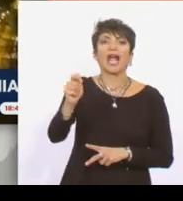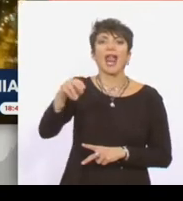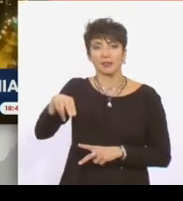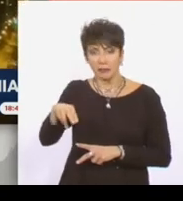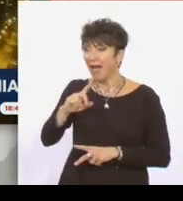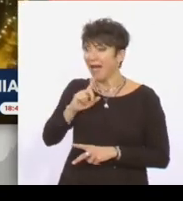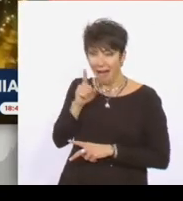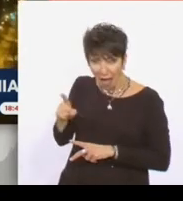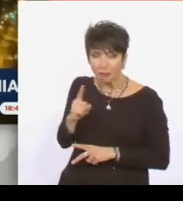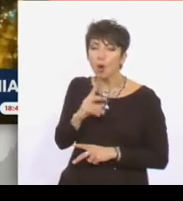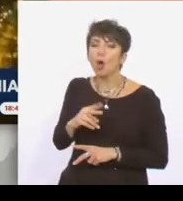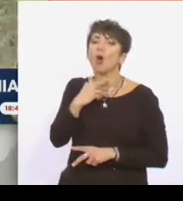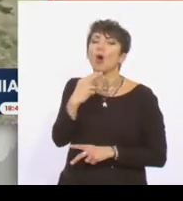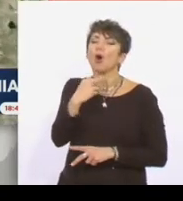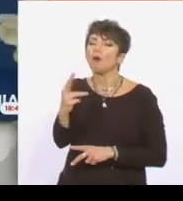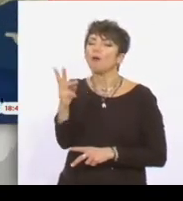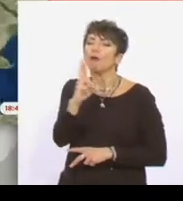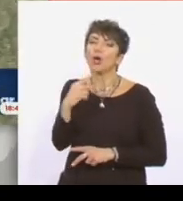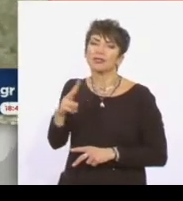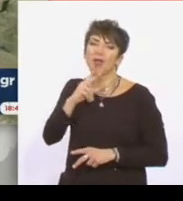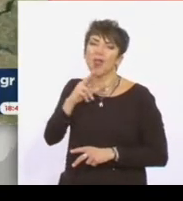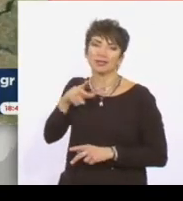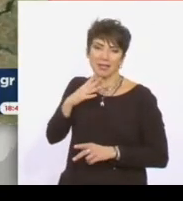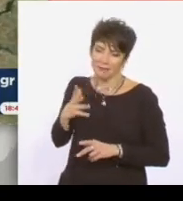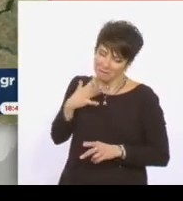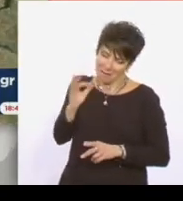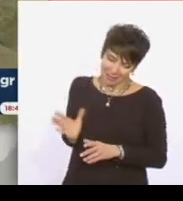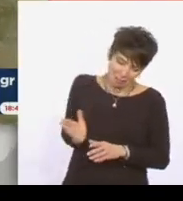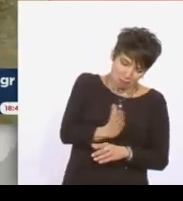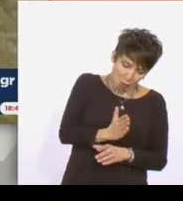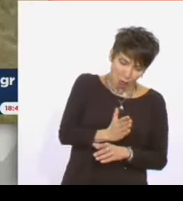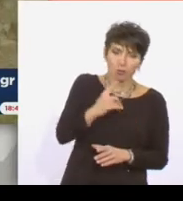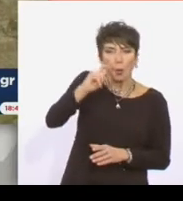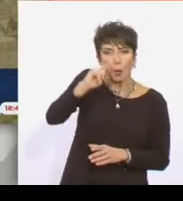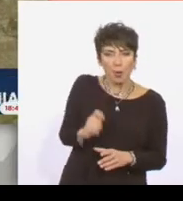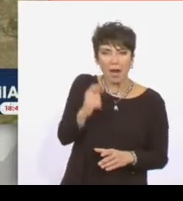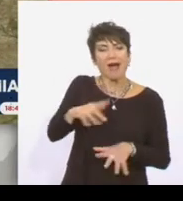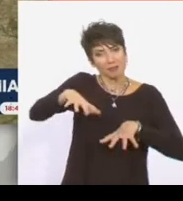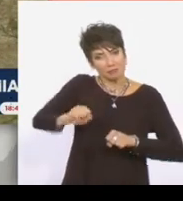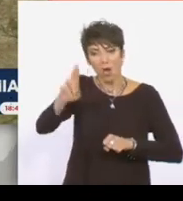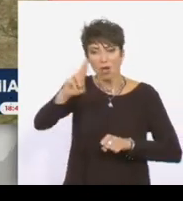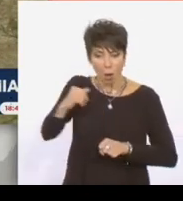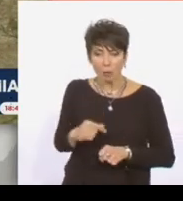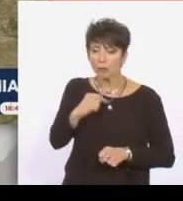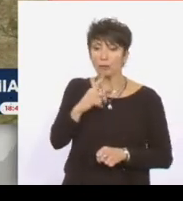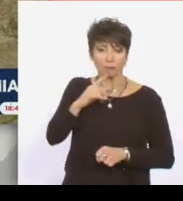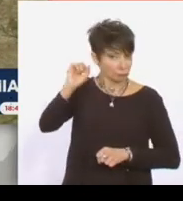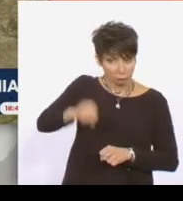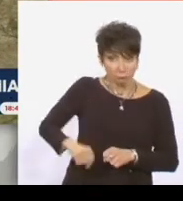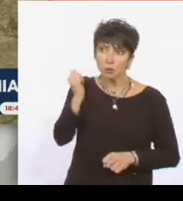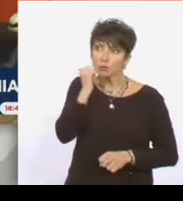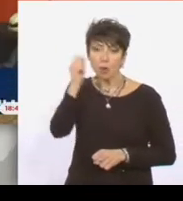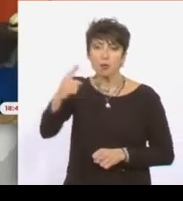Εκρήξεις συνταράσουν και τον Ντομπάς την ώρα που ο Πούτιν αναγνωρίζει την ανεξαρτησία των δύο αυτό περιοχών που ελέγχονται από φιλορώσους